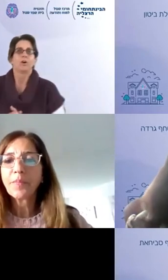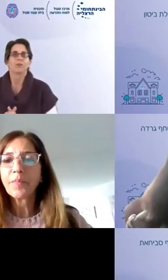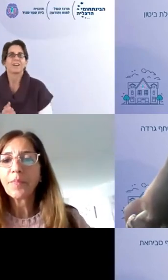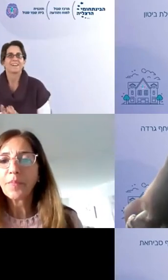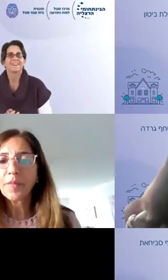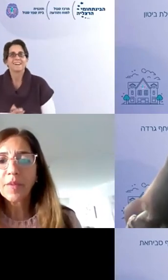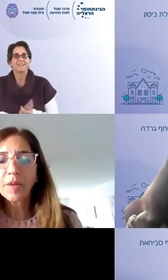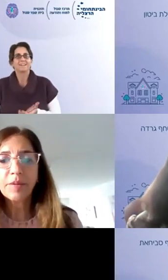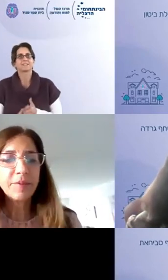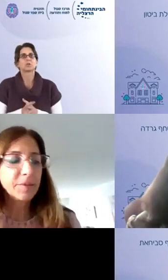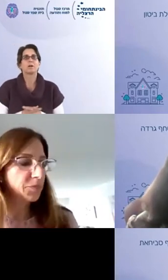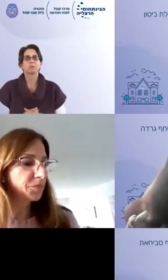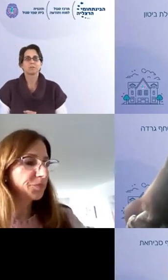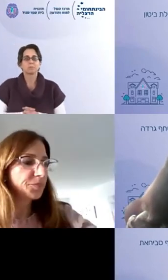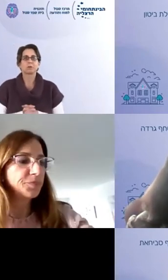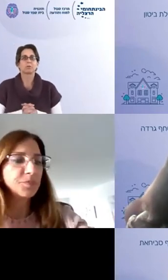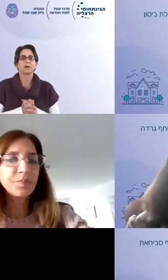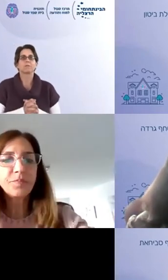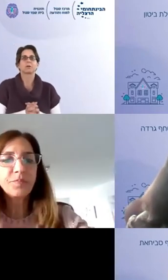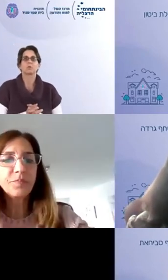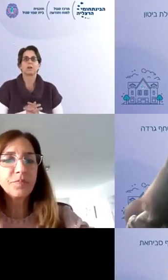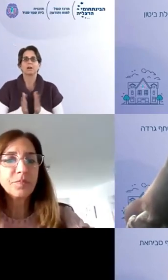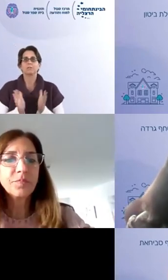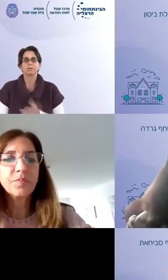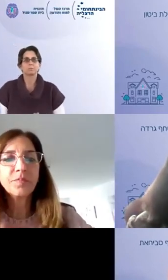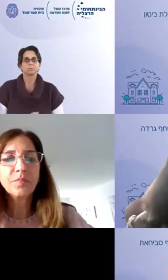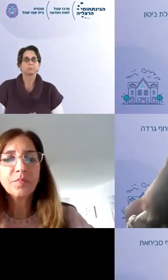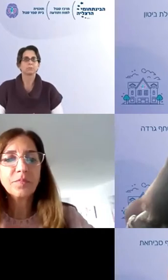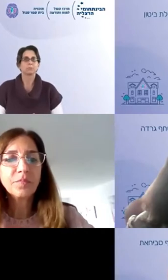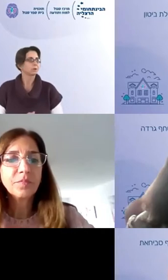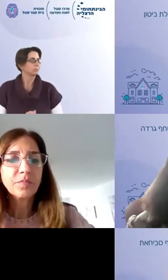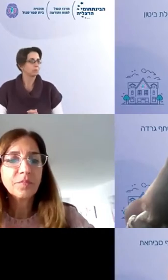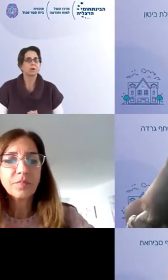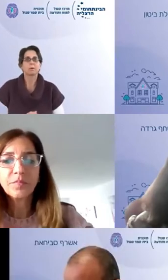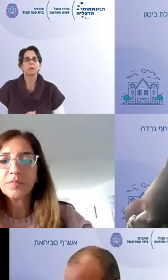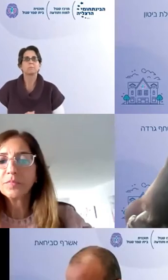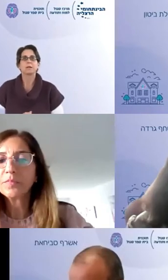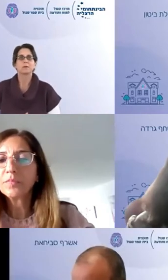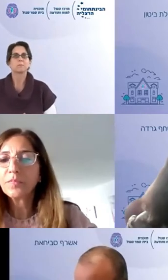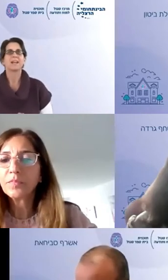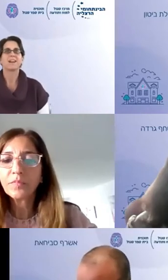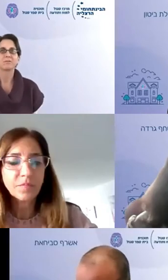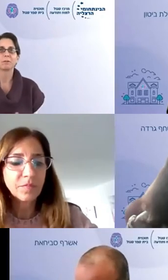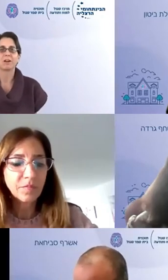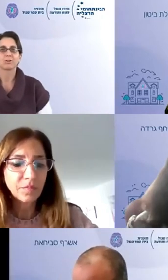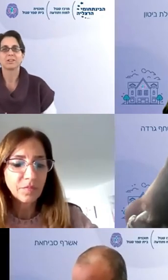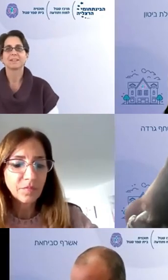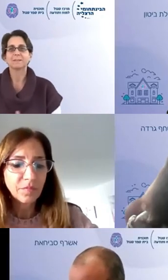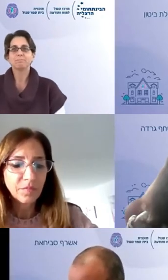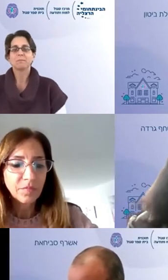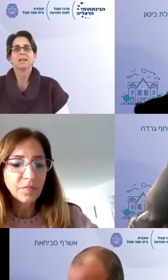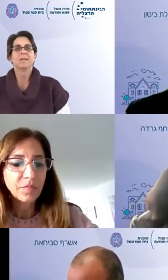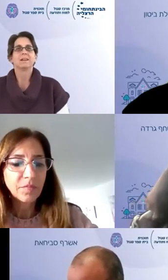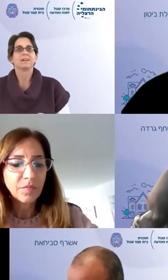אוקיי סתוריים טובים לכולם ולכולן וברוכים הבאים מנהלים ומנהלות